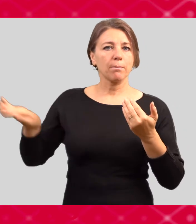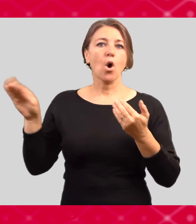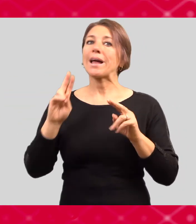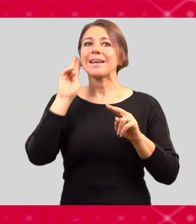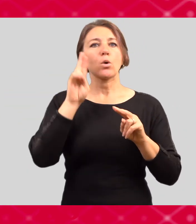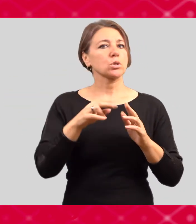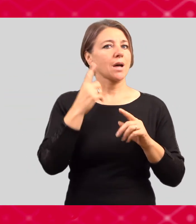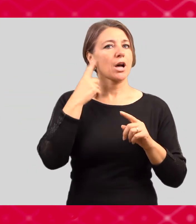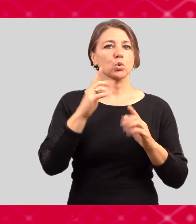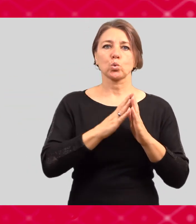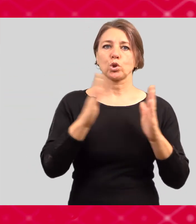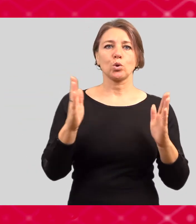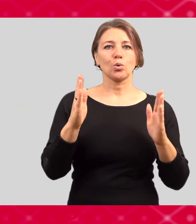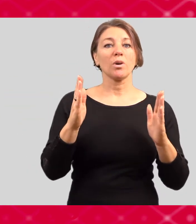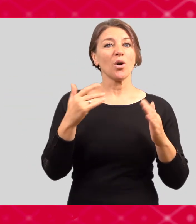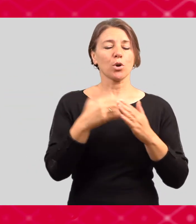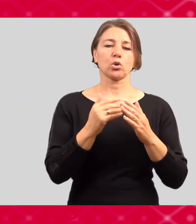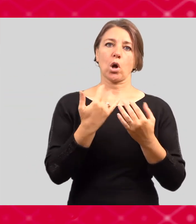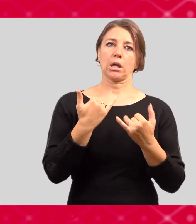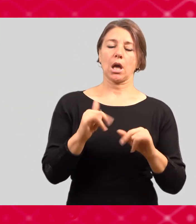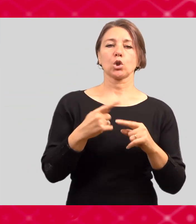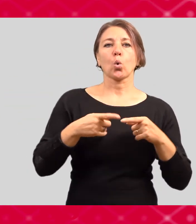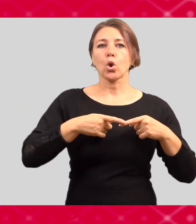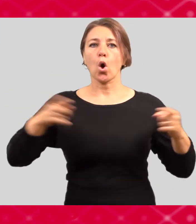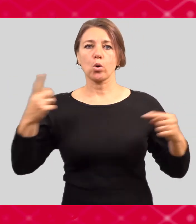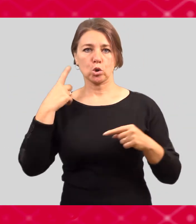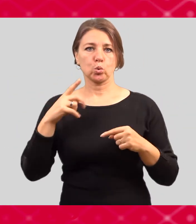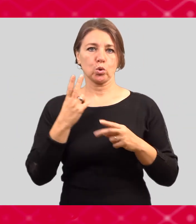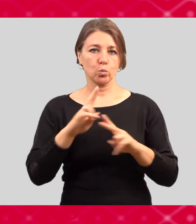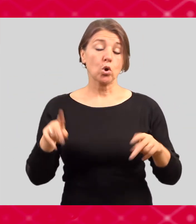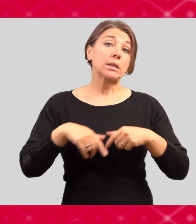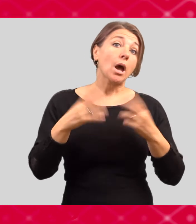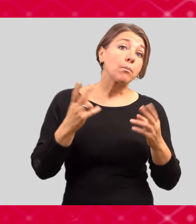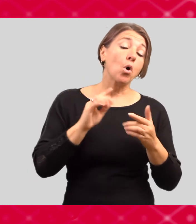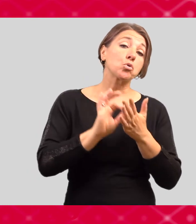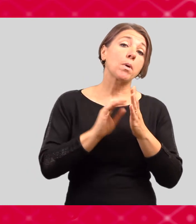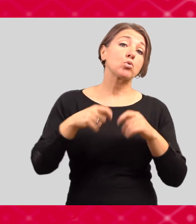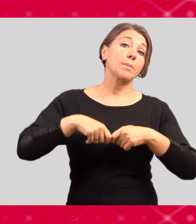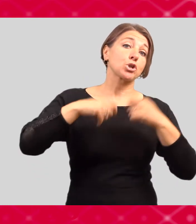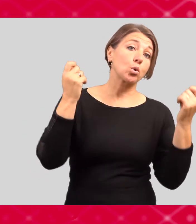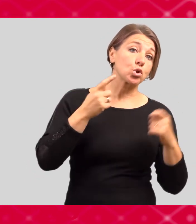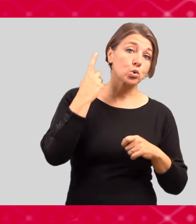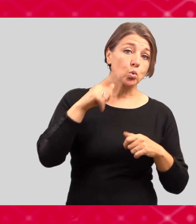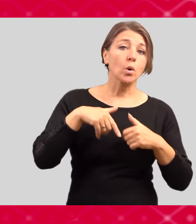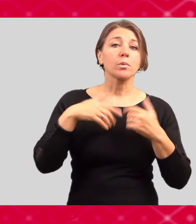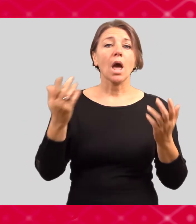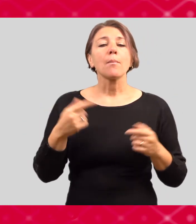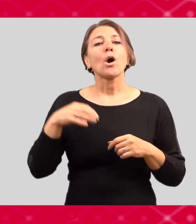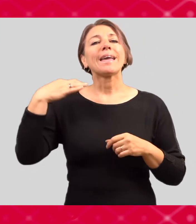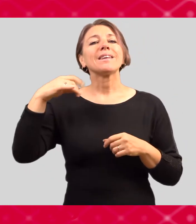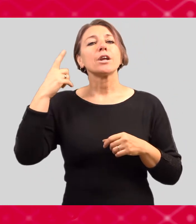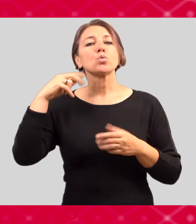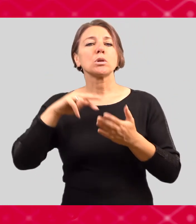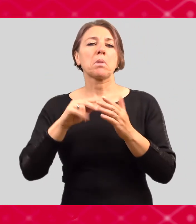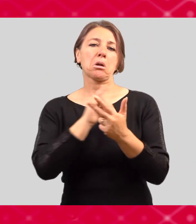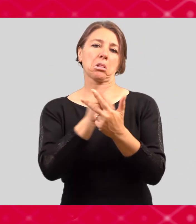můžete studovat o něco déle. Zároveň můžete studium přerušit nebo můžete mít individuální studijní plán podle toho, co vám